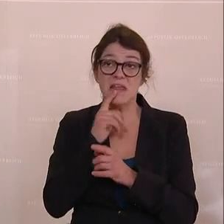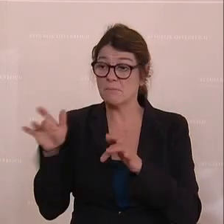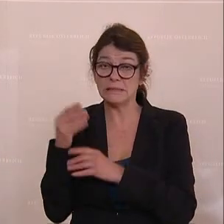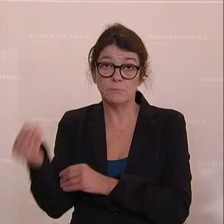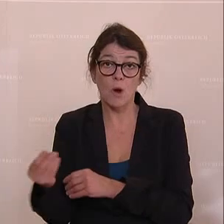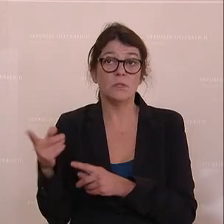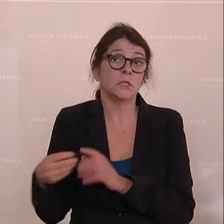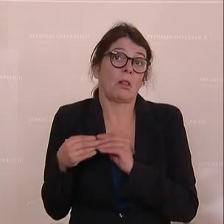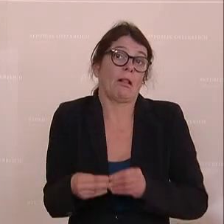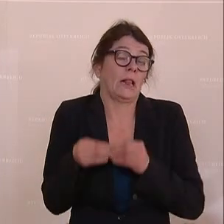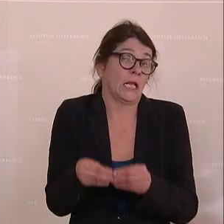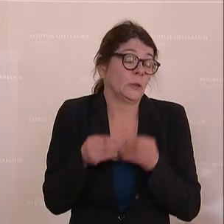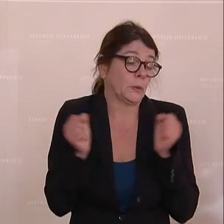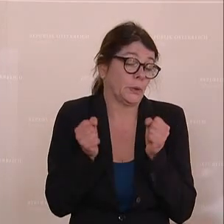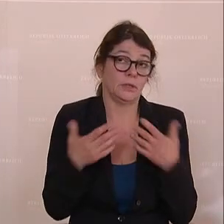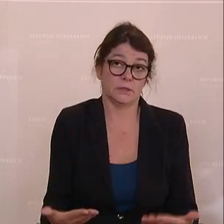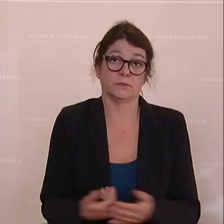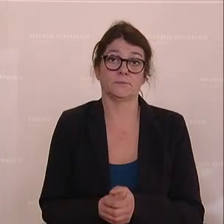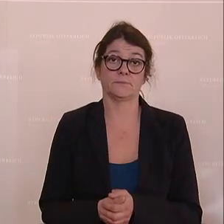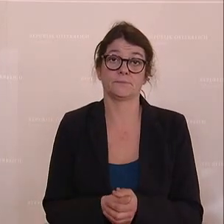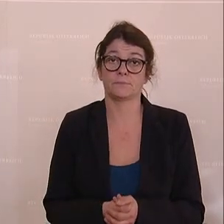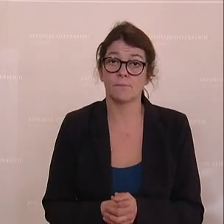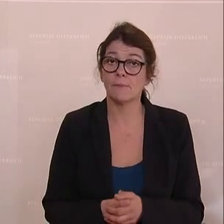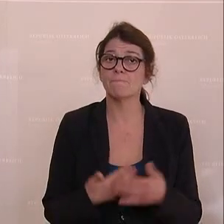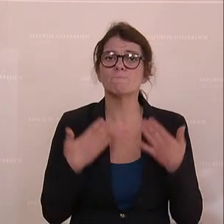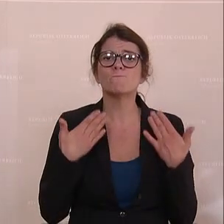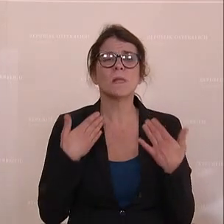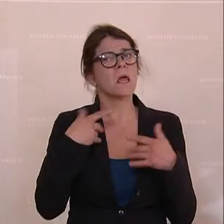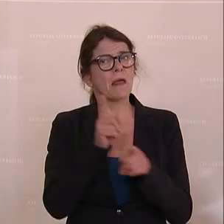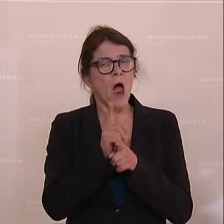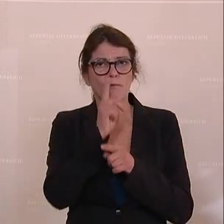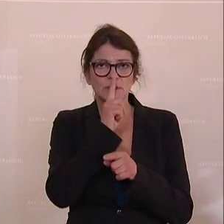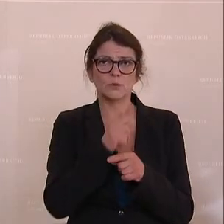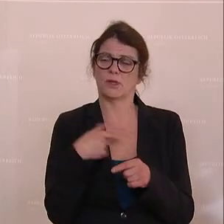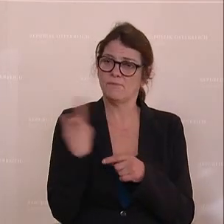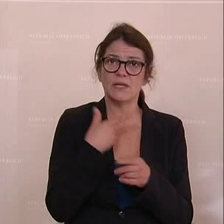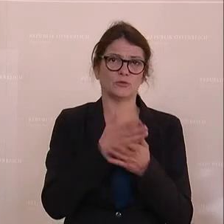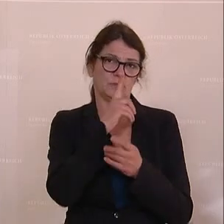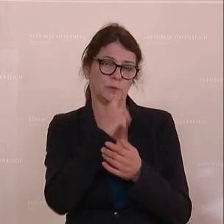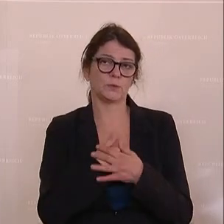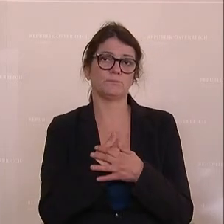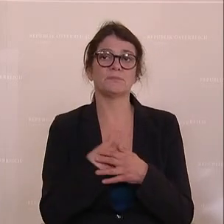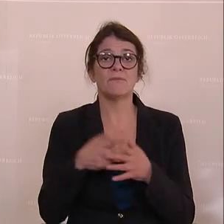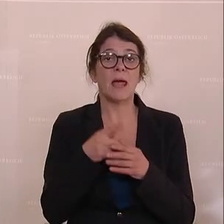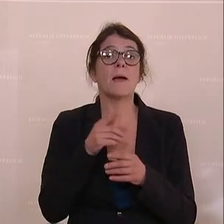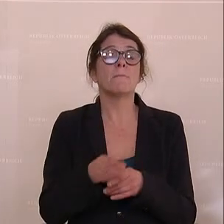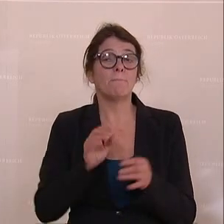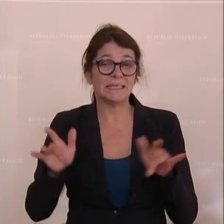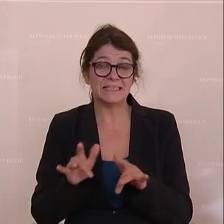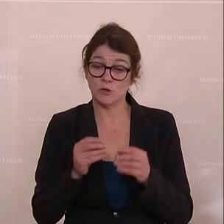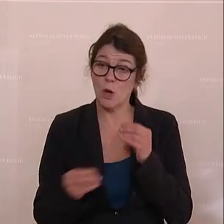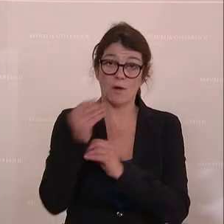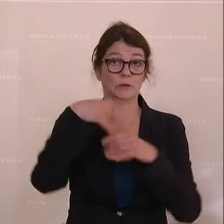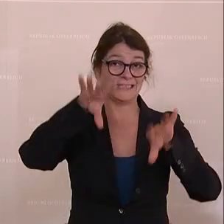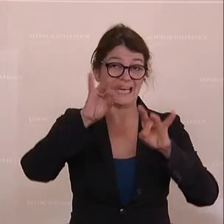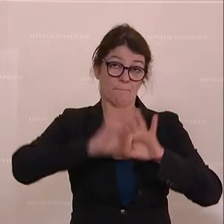diesen schwierigen Zeiten ganz, ganz massiv. Ich habe auch versucht, oder wir haben ja versucht, eben eine Pensionserhöhung von 10